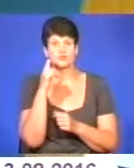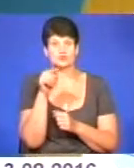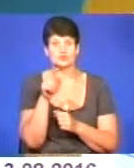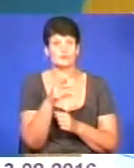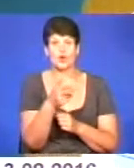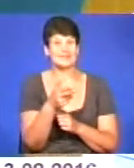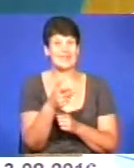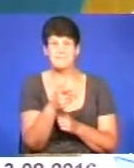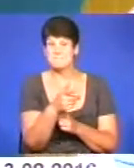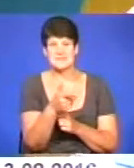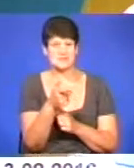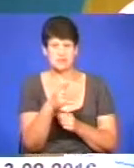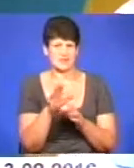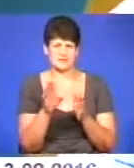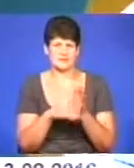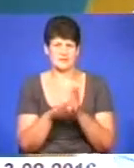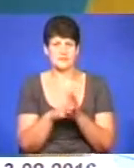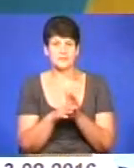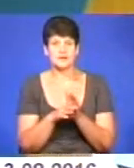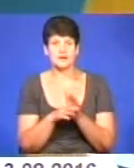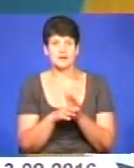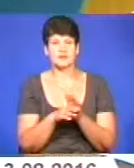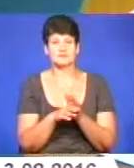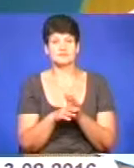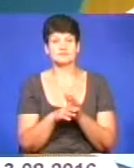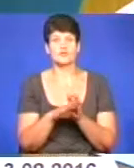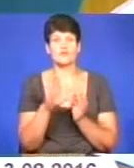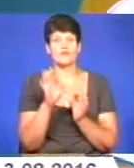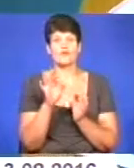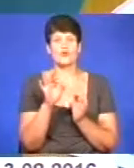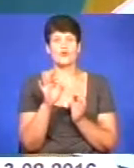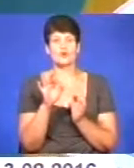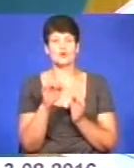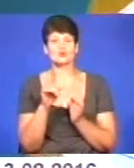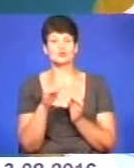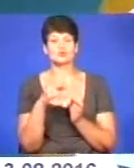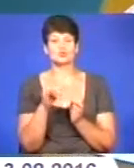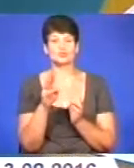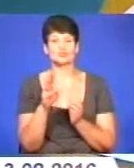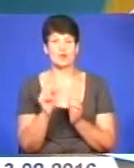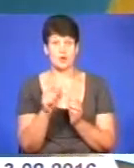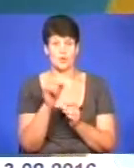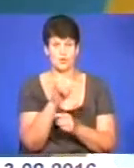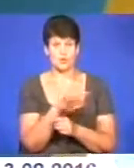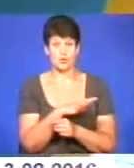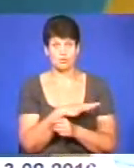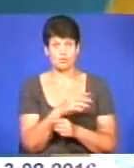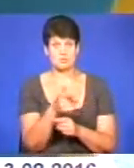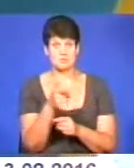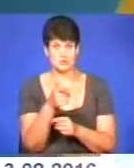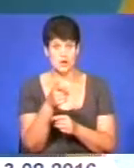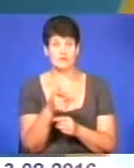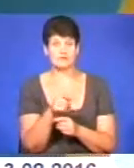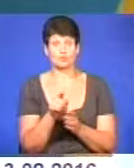пістолет, а що щось таке. Я думав, що в нього воздушка. Але в нього був пістолет, і він